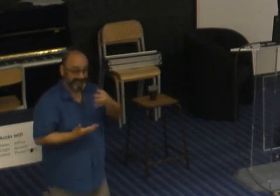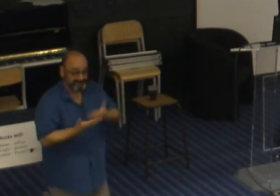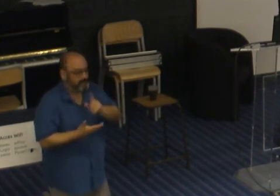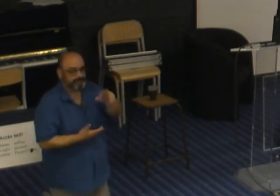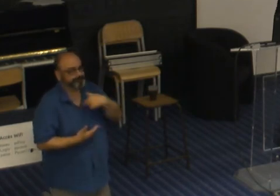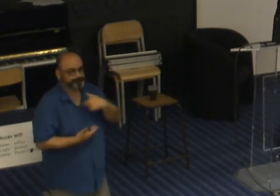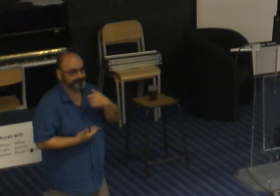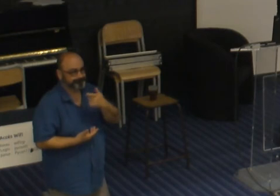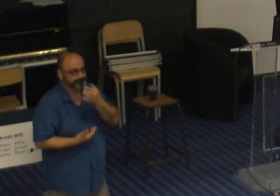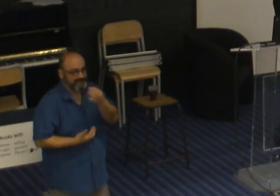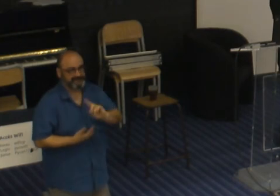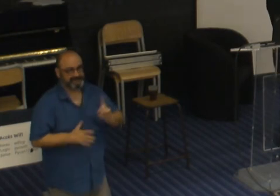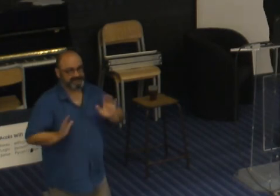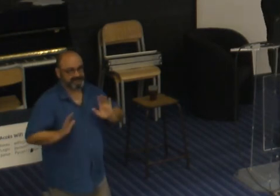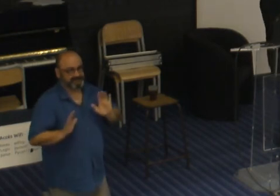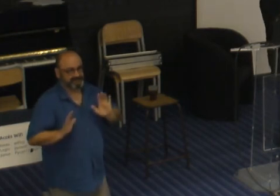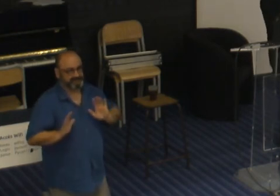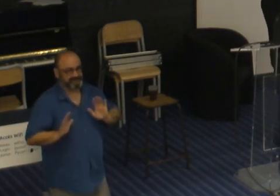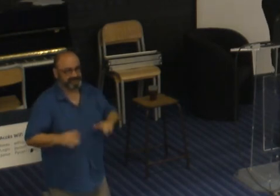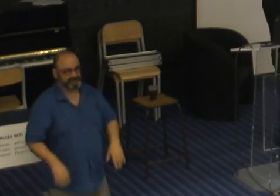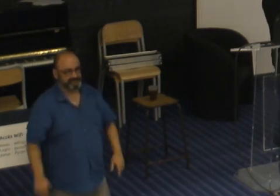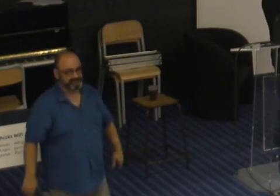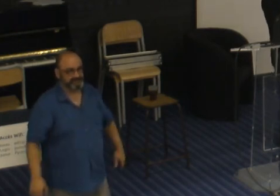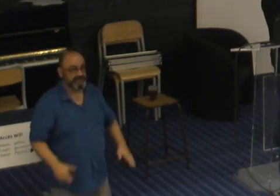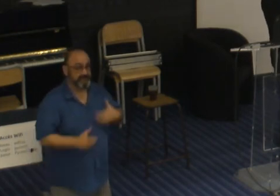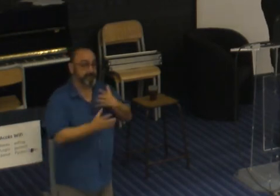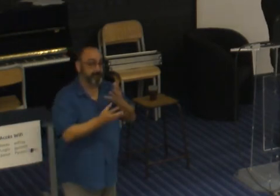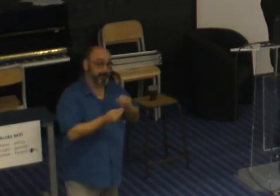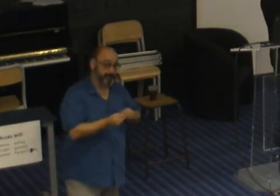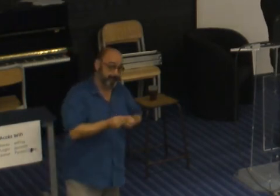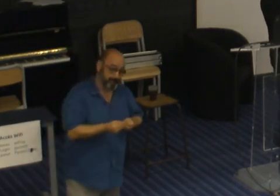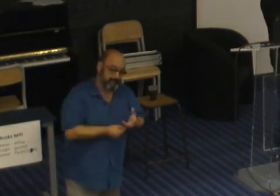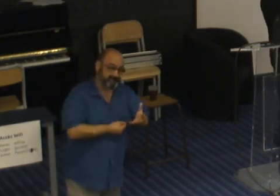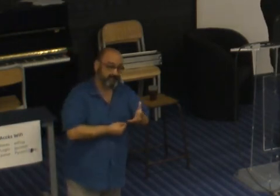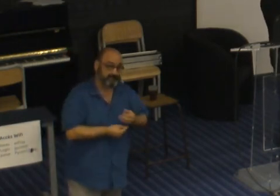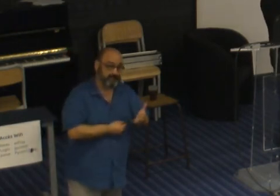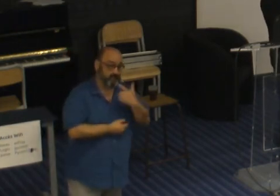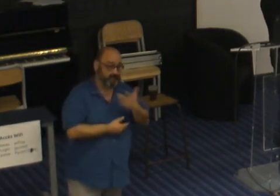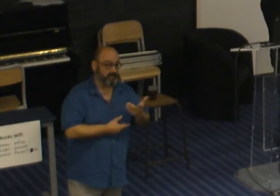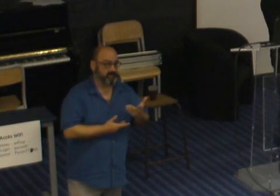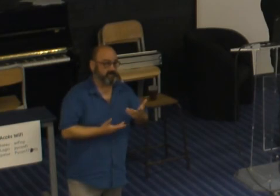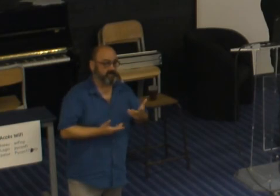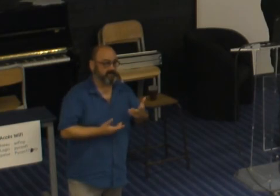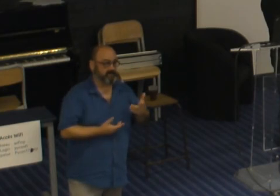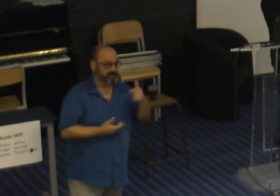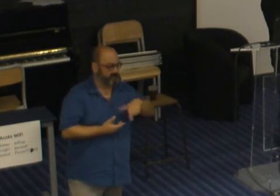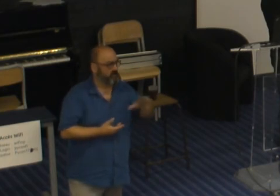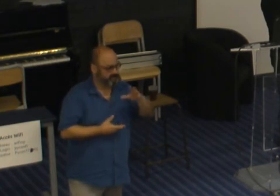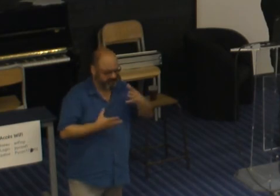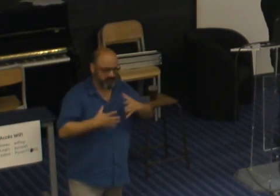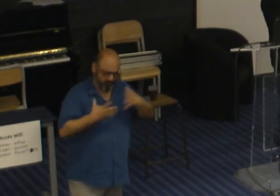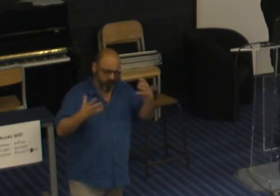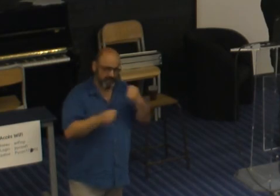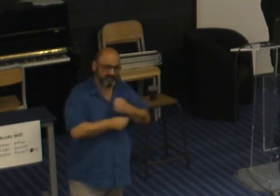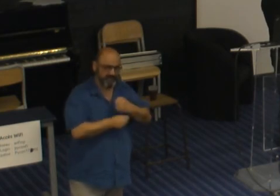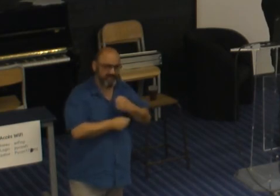c'était pas le message du tout le message c'est de dire que voilà il y a on a beaucoup de travail et